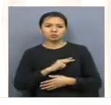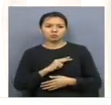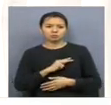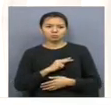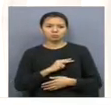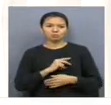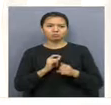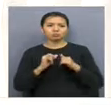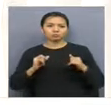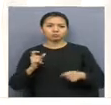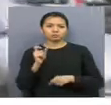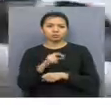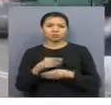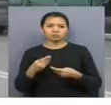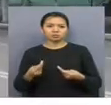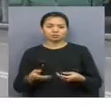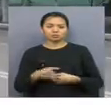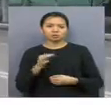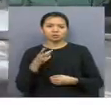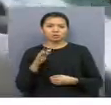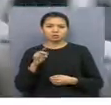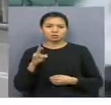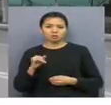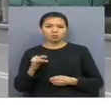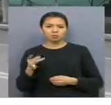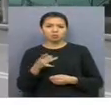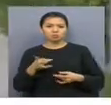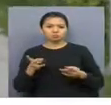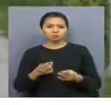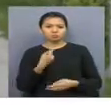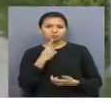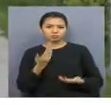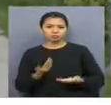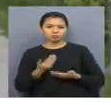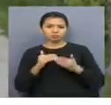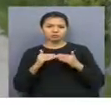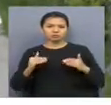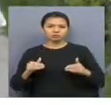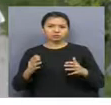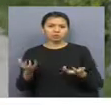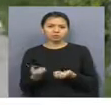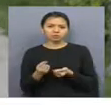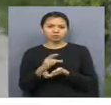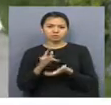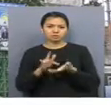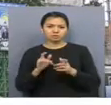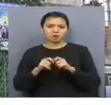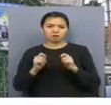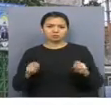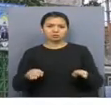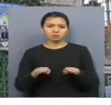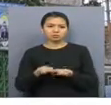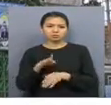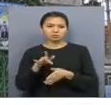жандандыруды тапсырамын. Сандықта ауданында өмірлік қиын жағдайға тап болған балаларды қолда орталыға ашылды. Осыға нұқсас